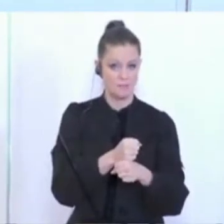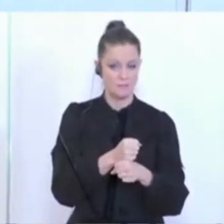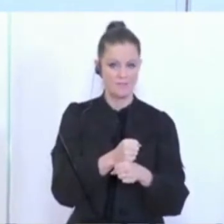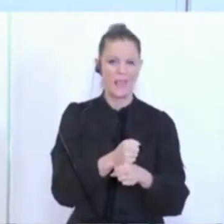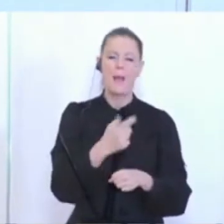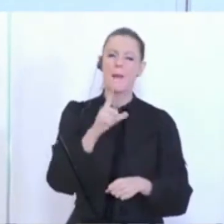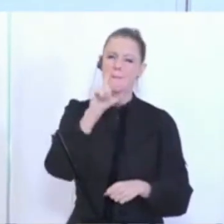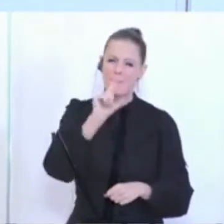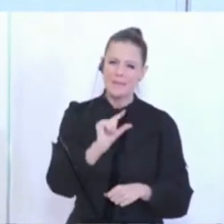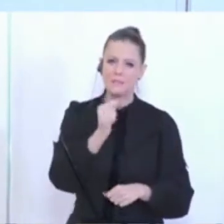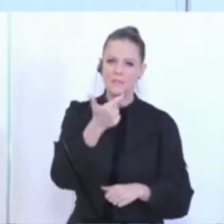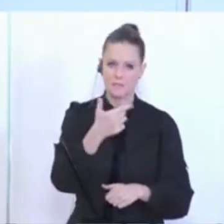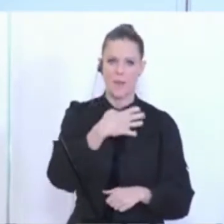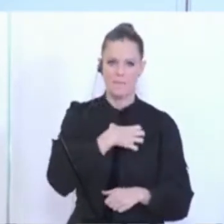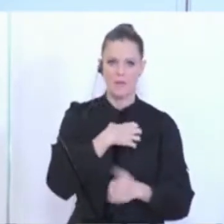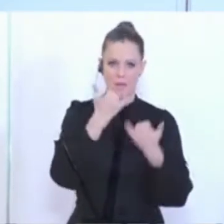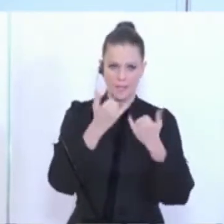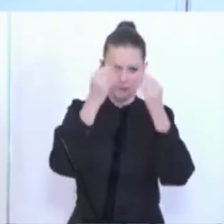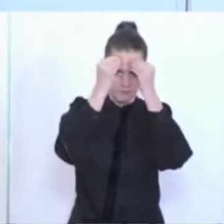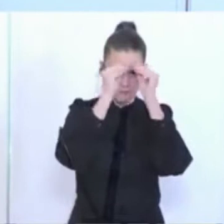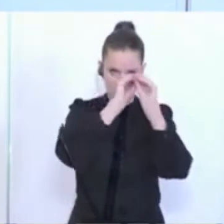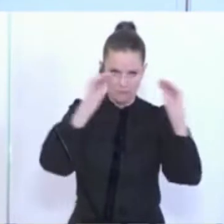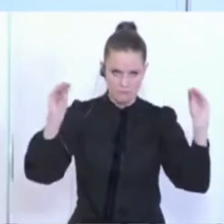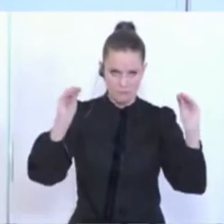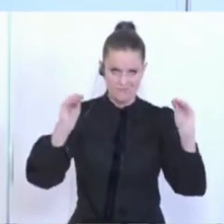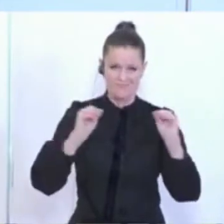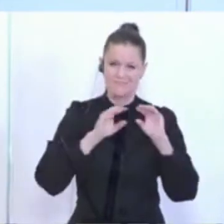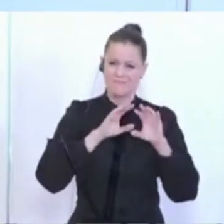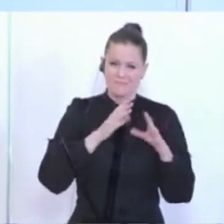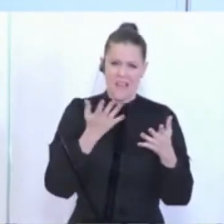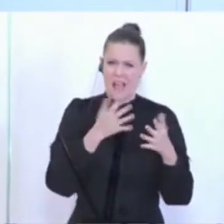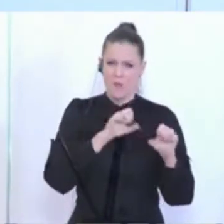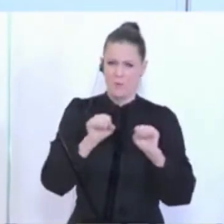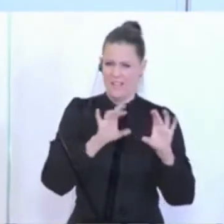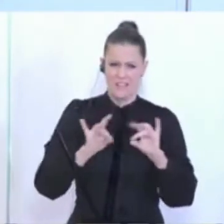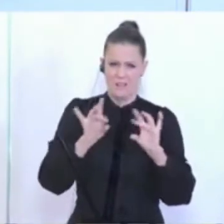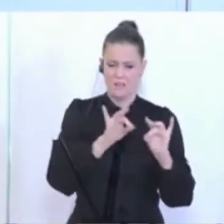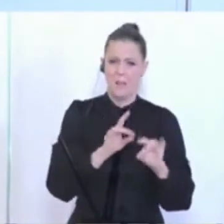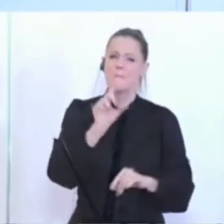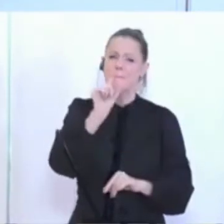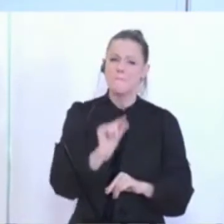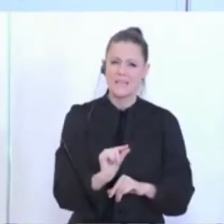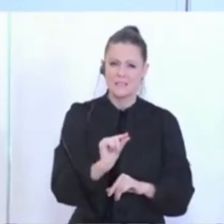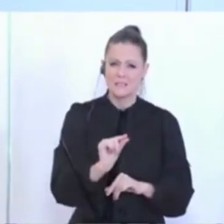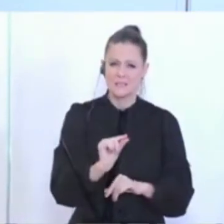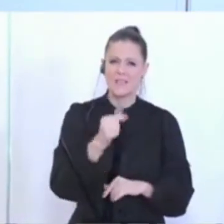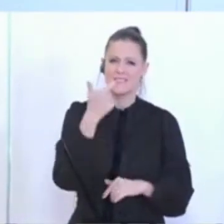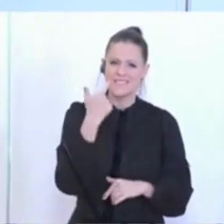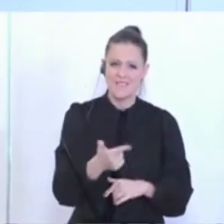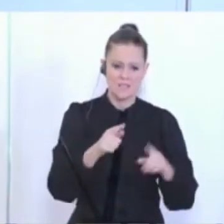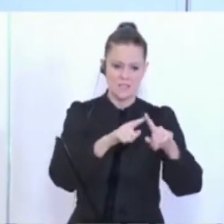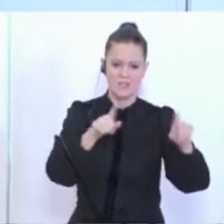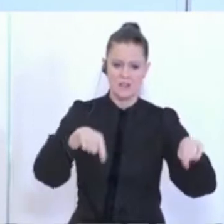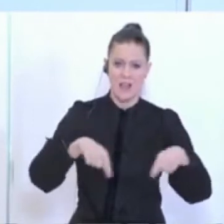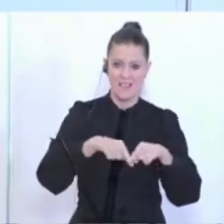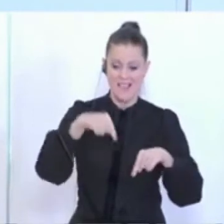mindestens zwei Meter festlegen, für alle möglichen Tätigkeiten dort. Wir brauchen mindestens die 20 Quadratmeter, jetzt